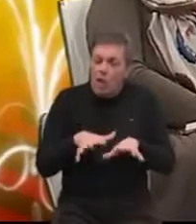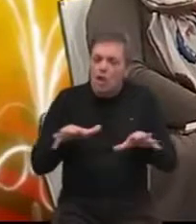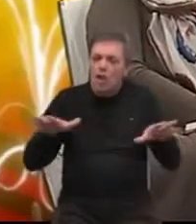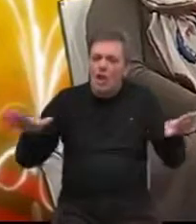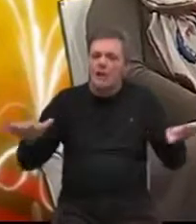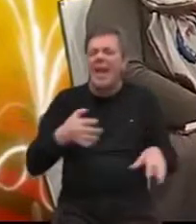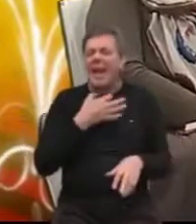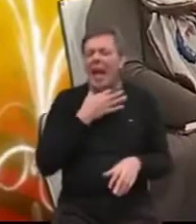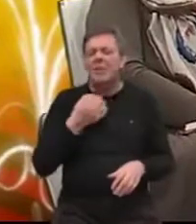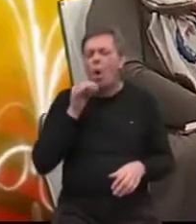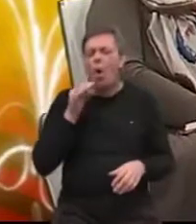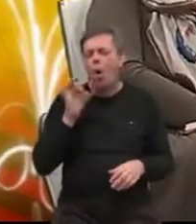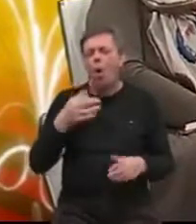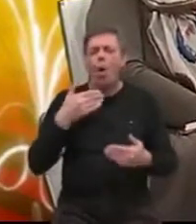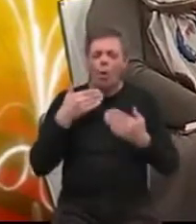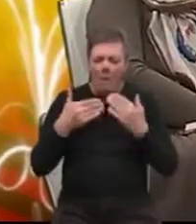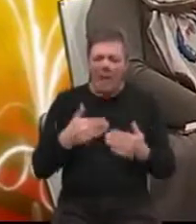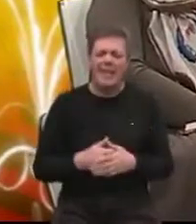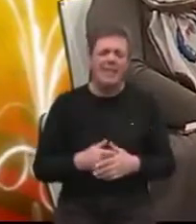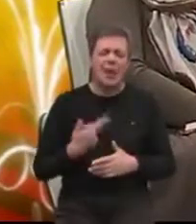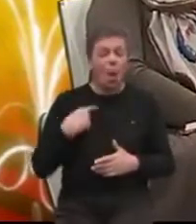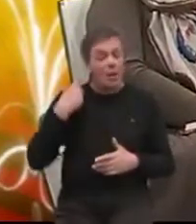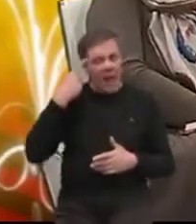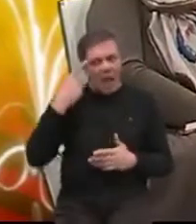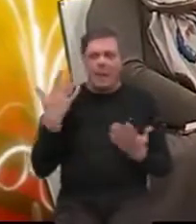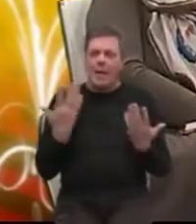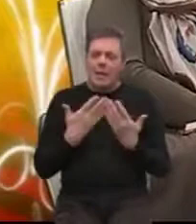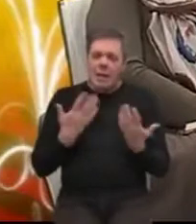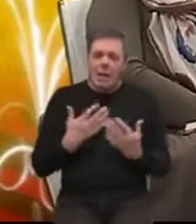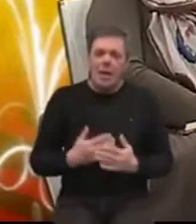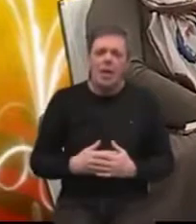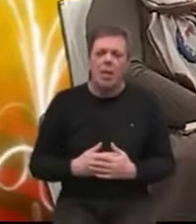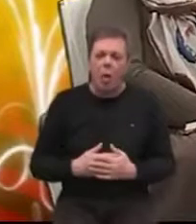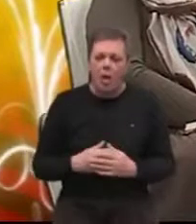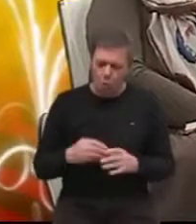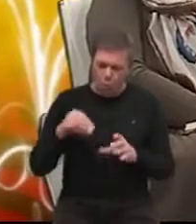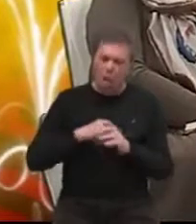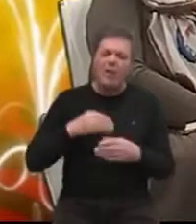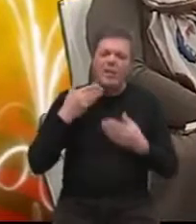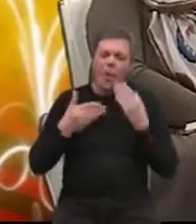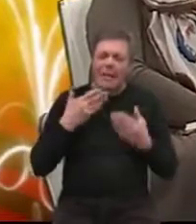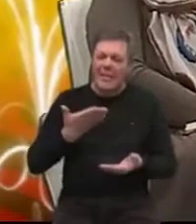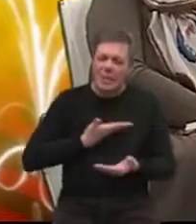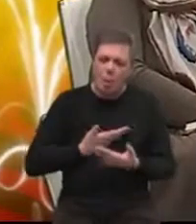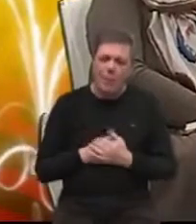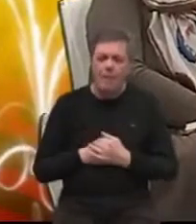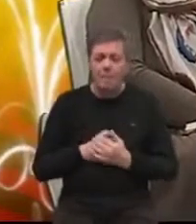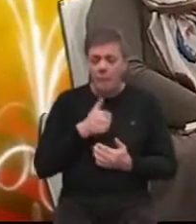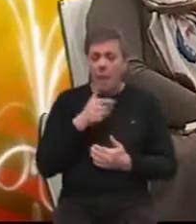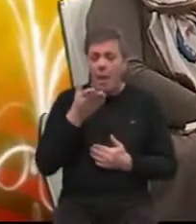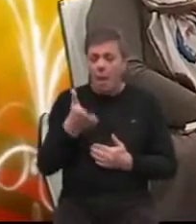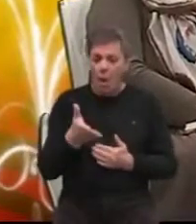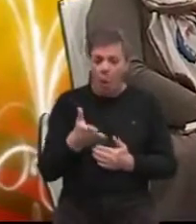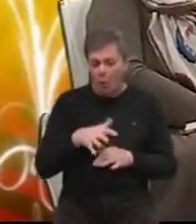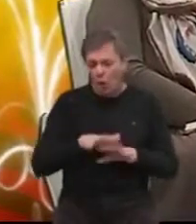glas o konferenciji, o znanjima koje su sudionici konferencije dobili. I oni to